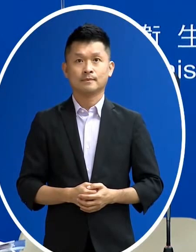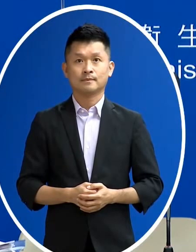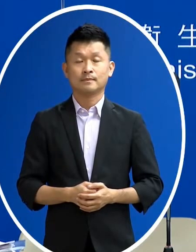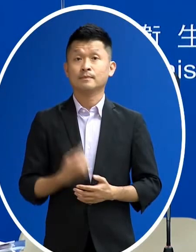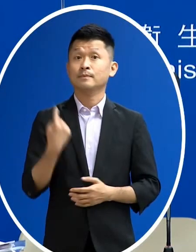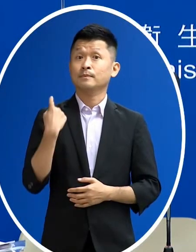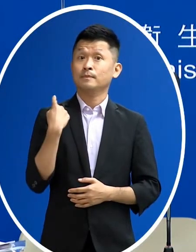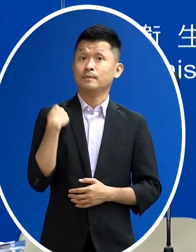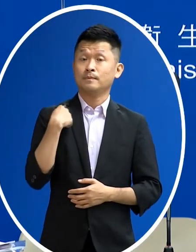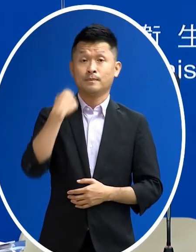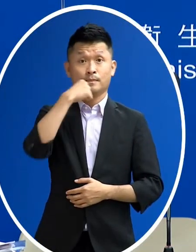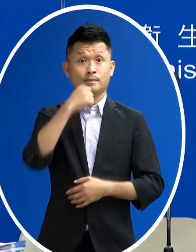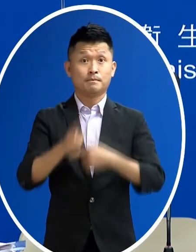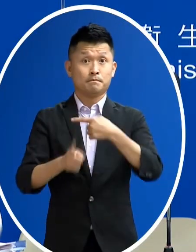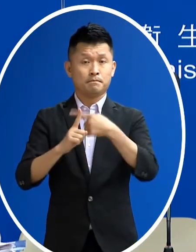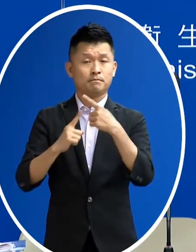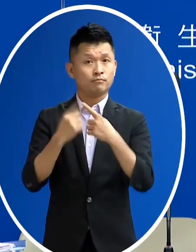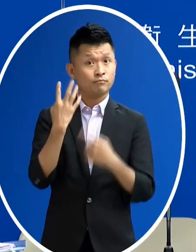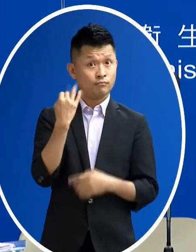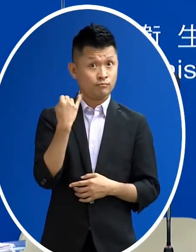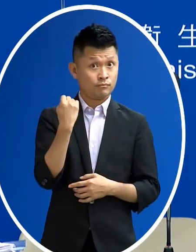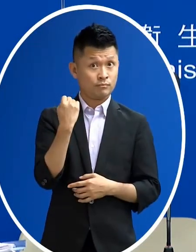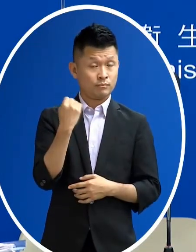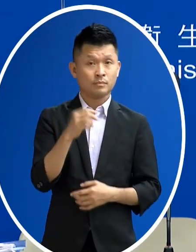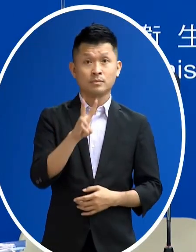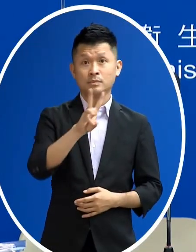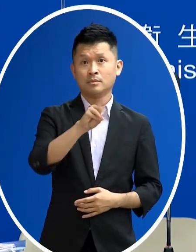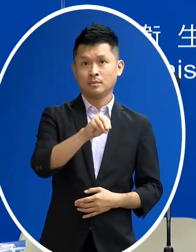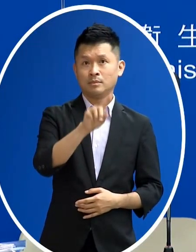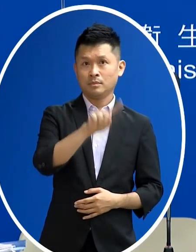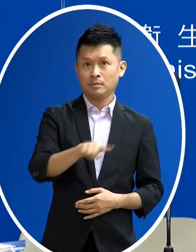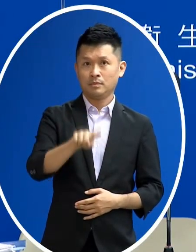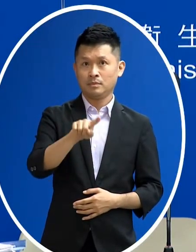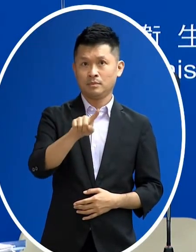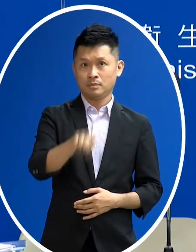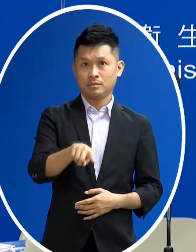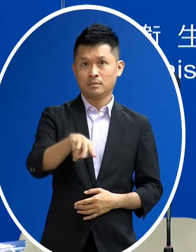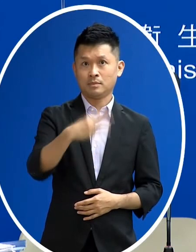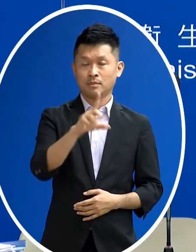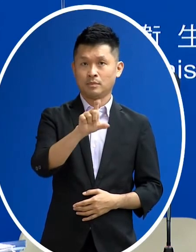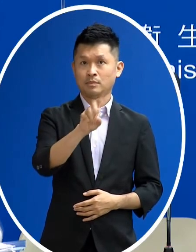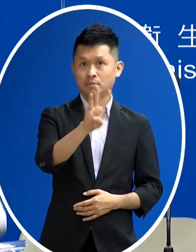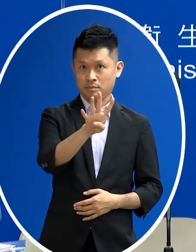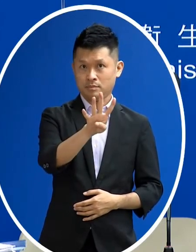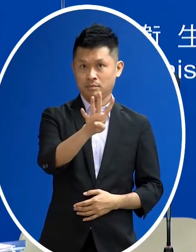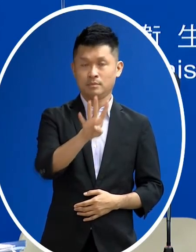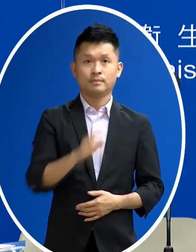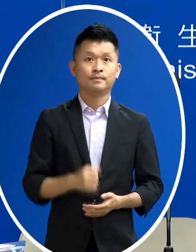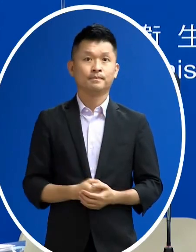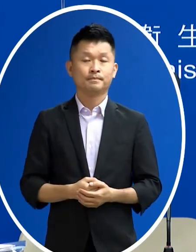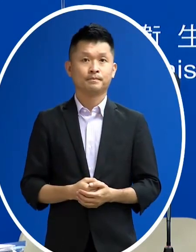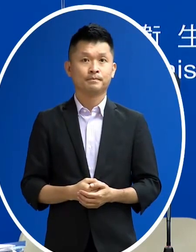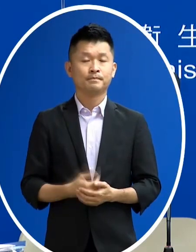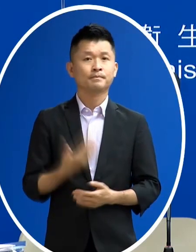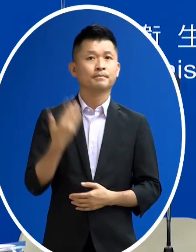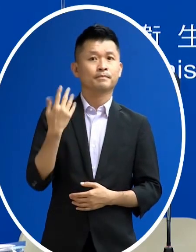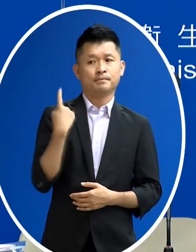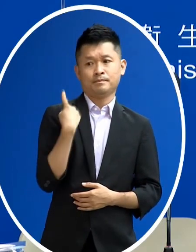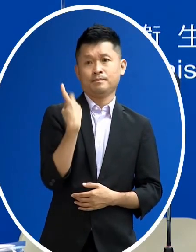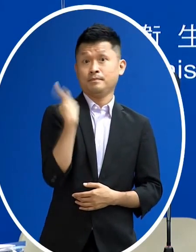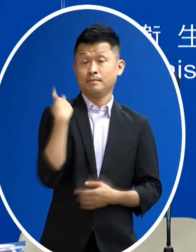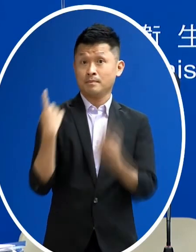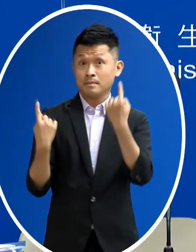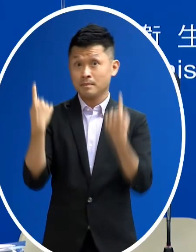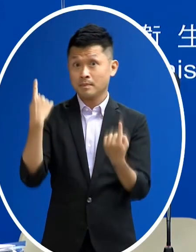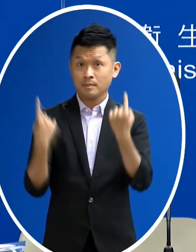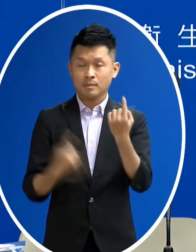我們昨天本土的病例數是31364位那比起之前兩天的